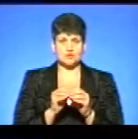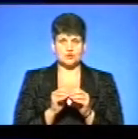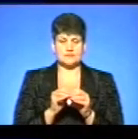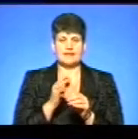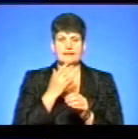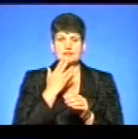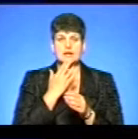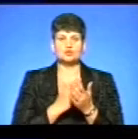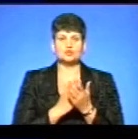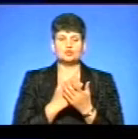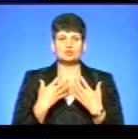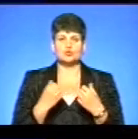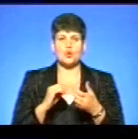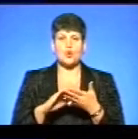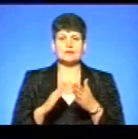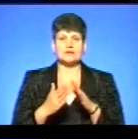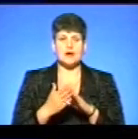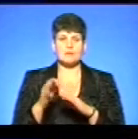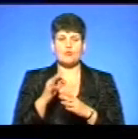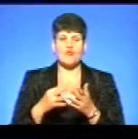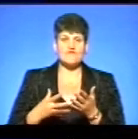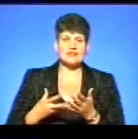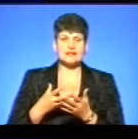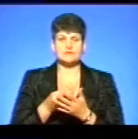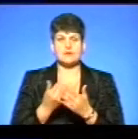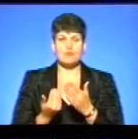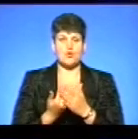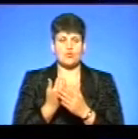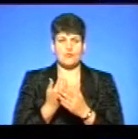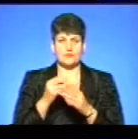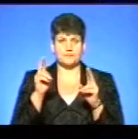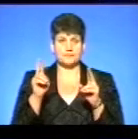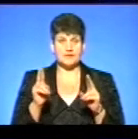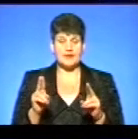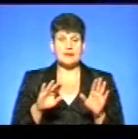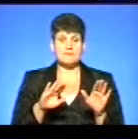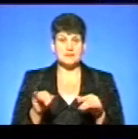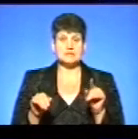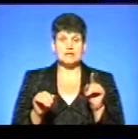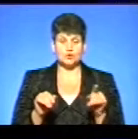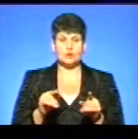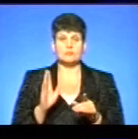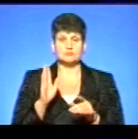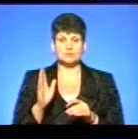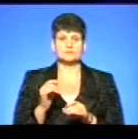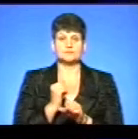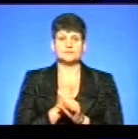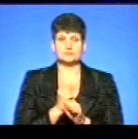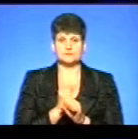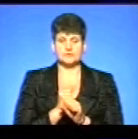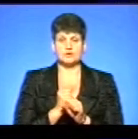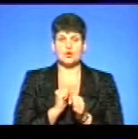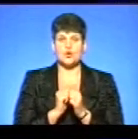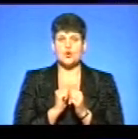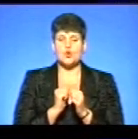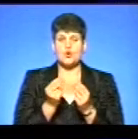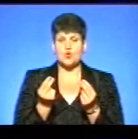Національною службою здоров'я контракт про фінансування по новій моделі. І після того, ми працюємо, кошти